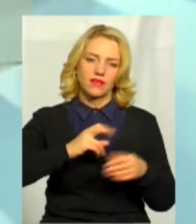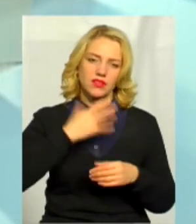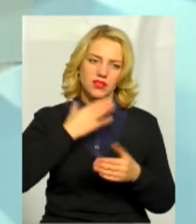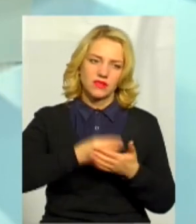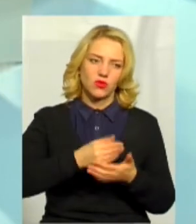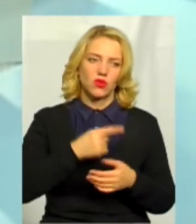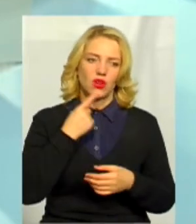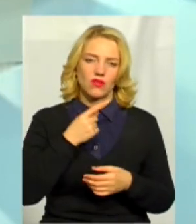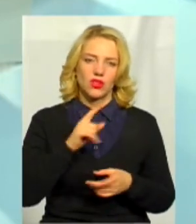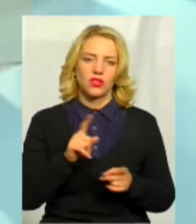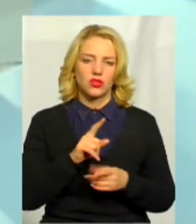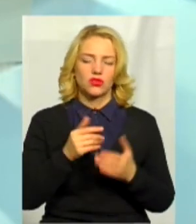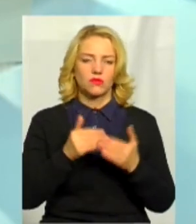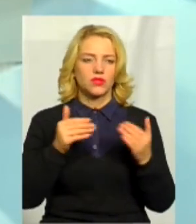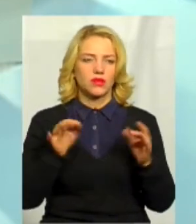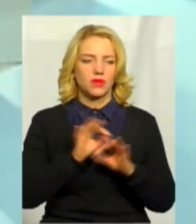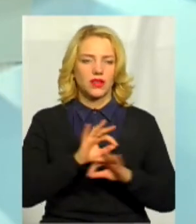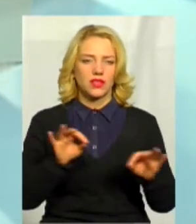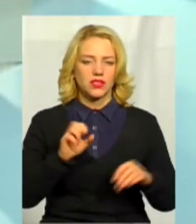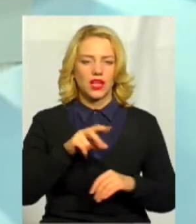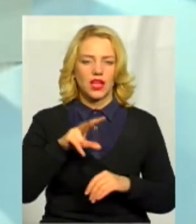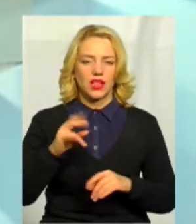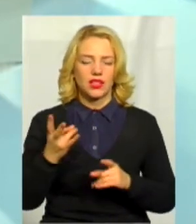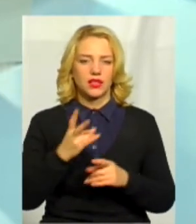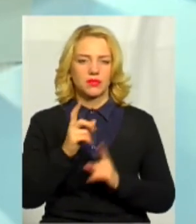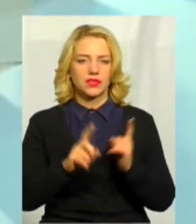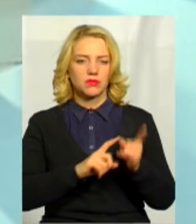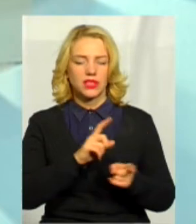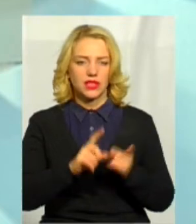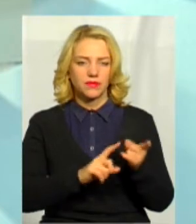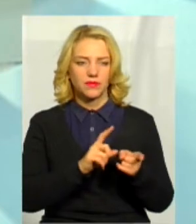натякали, що музей прекрасний, але все ж таки якісь зміни потрібні.